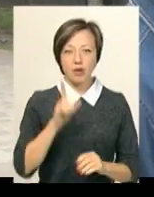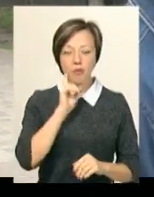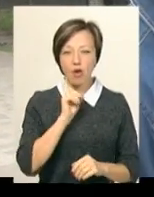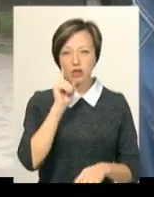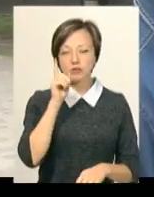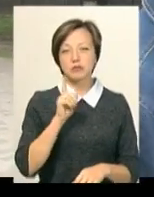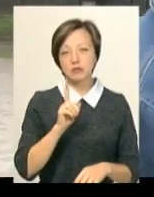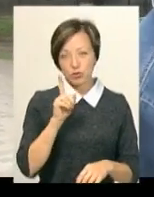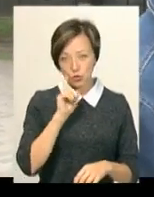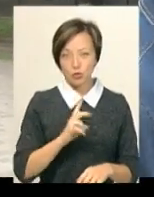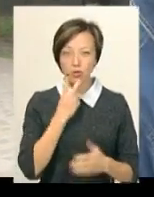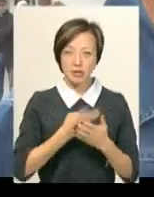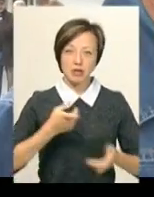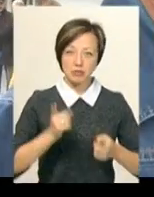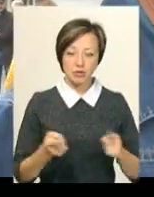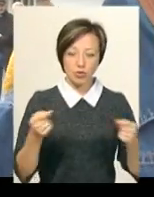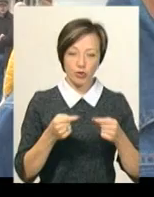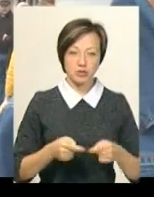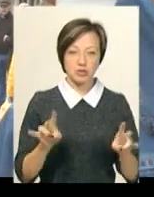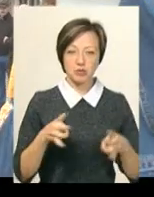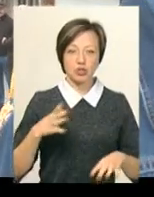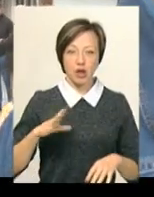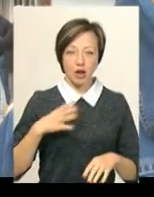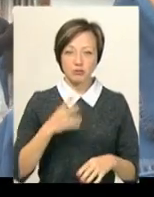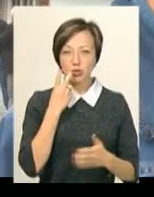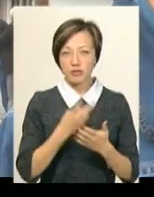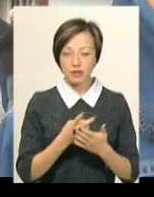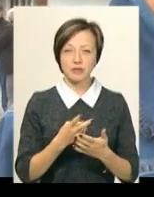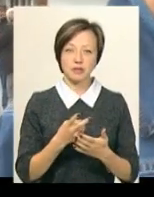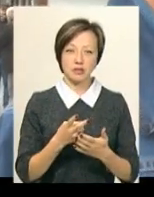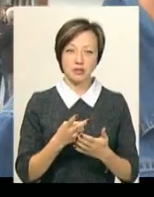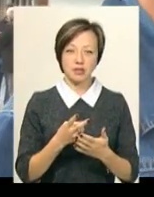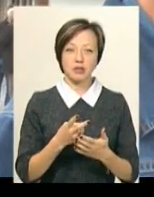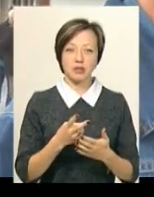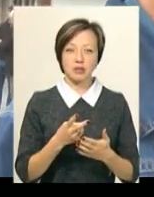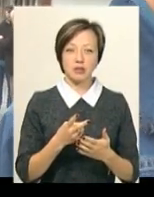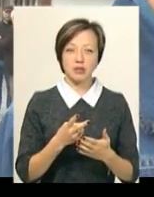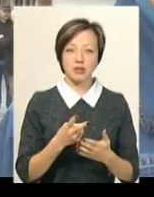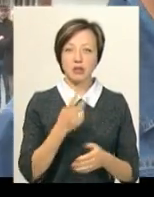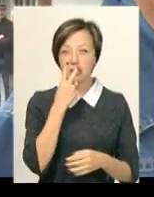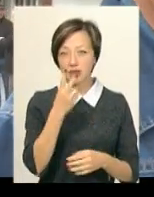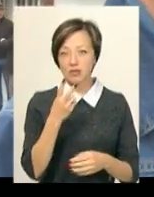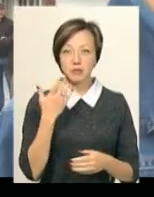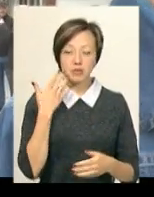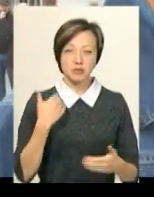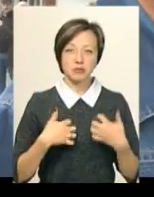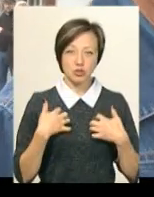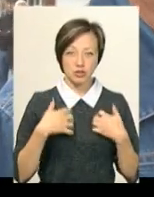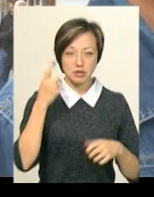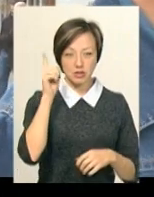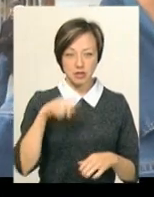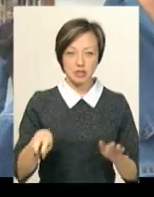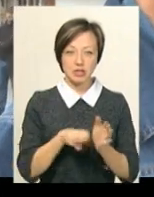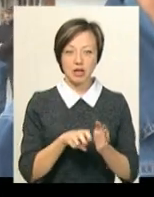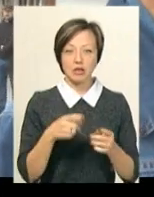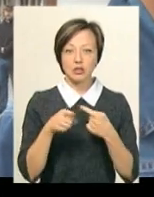потільки подивимося, чи воно відповідає дійсності. То не треба чекати. Подивився, ти же треба чекати, але якщо ти спішиш, то